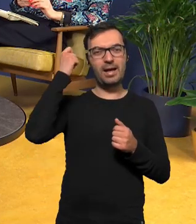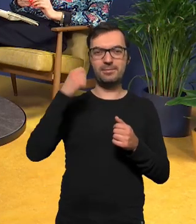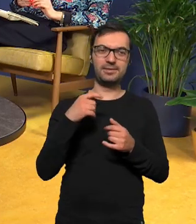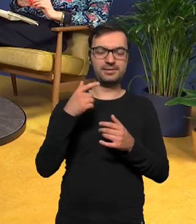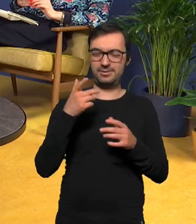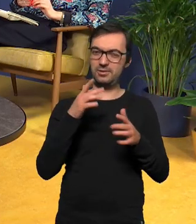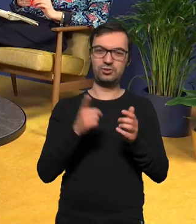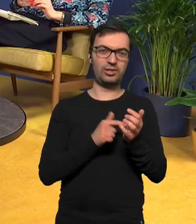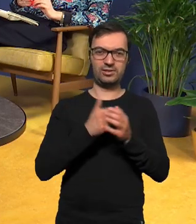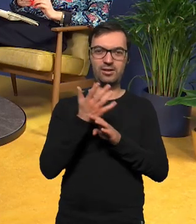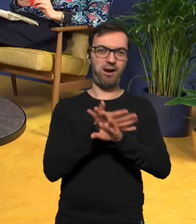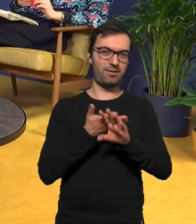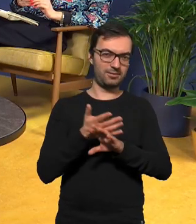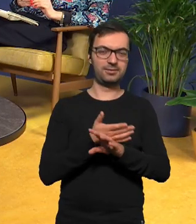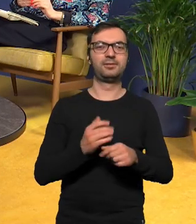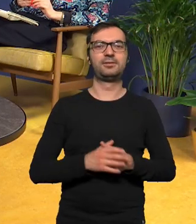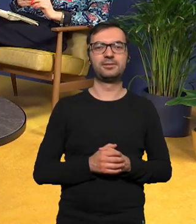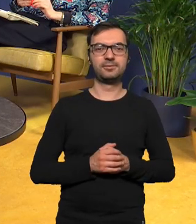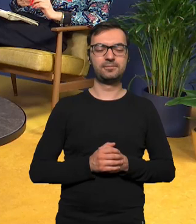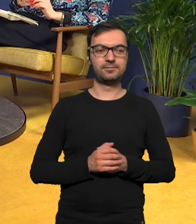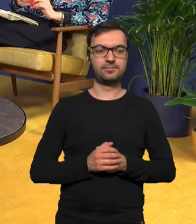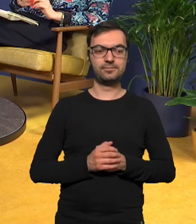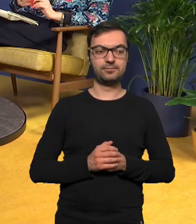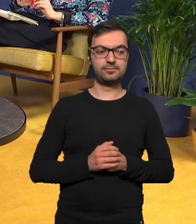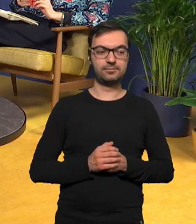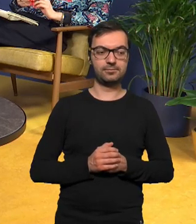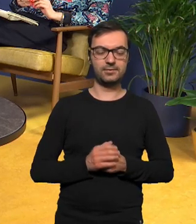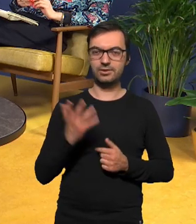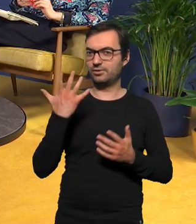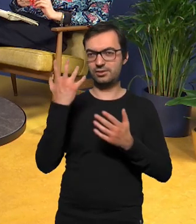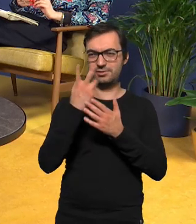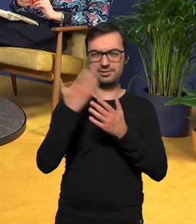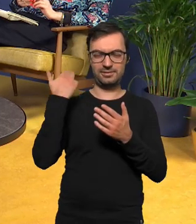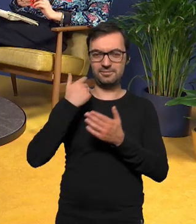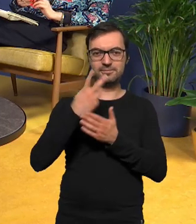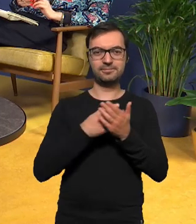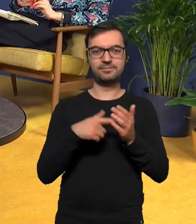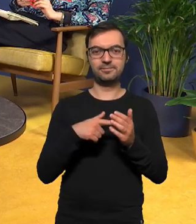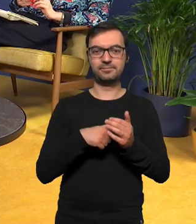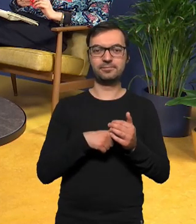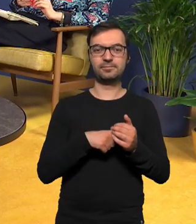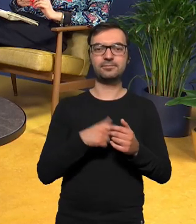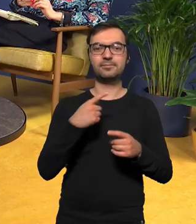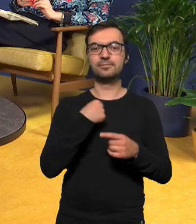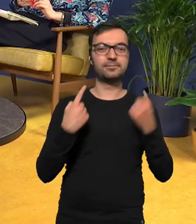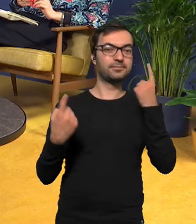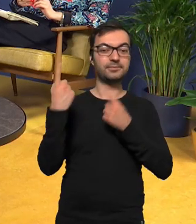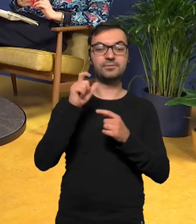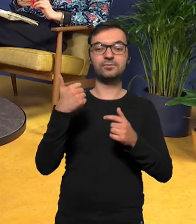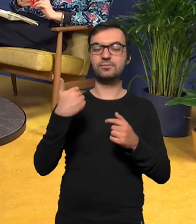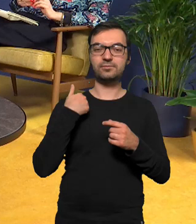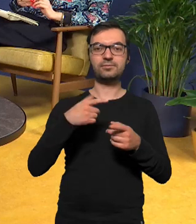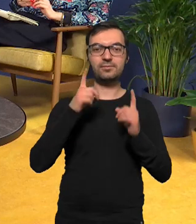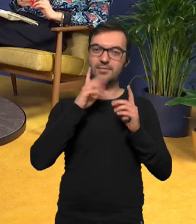zwodna i ktoś tam gdzieś tam wyczytałem że to co wydaje nam się że było